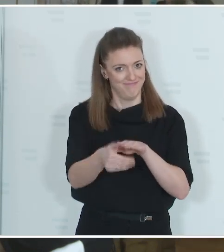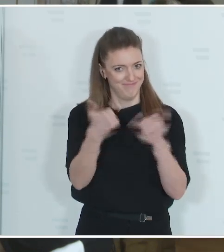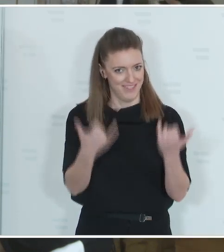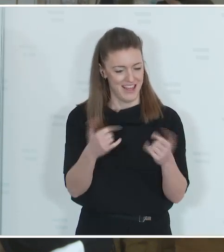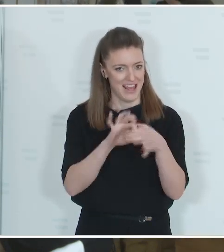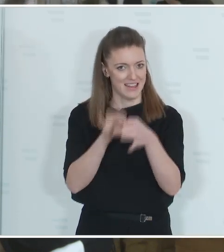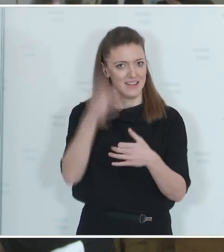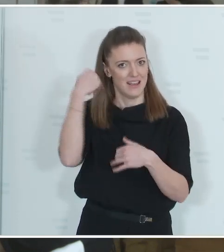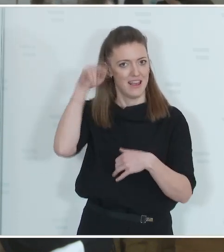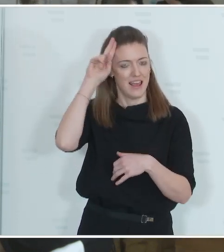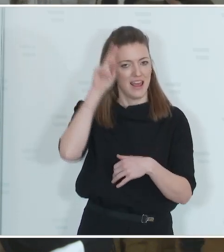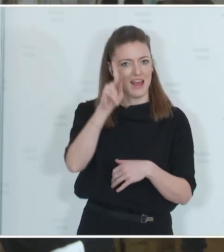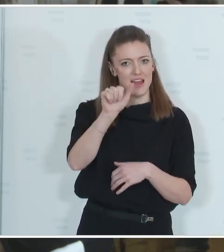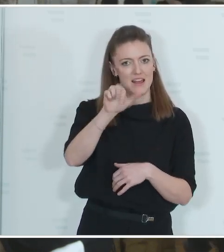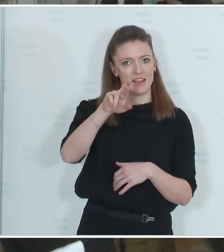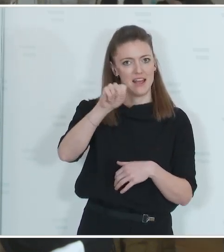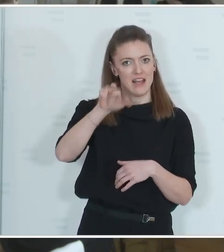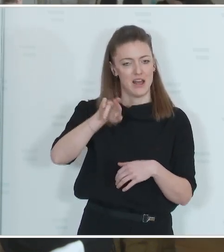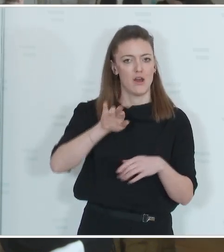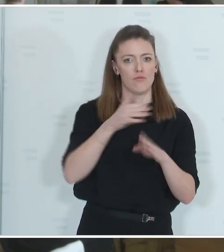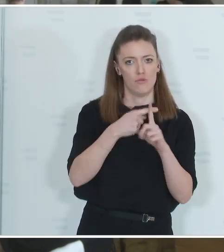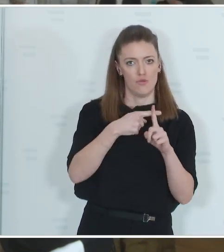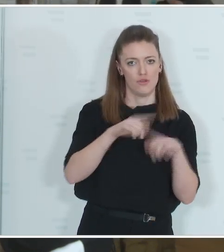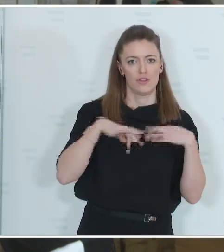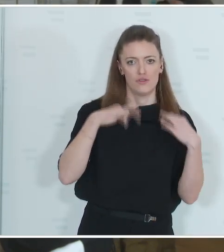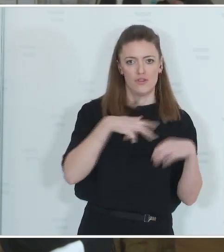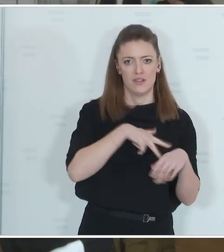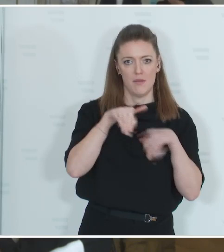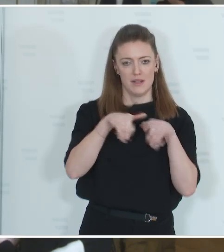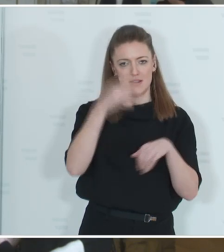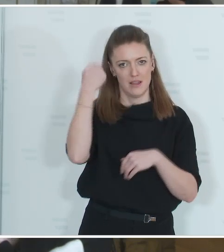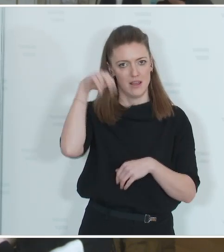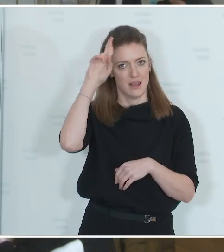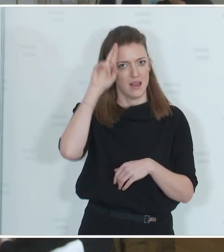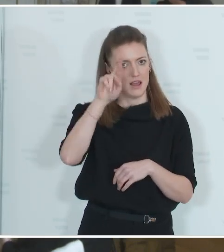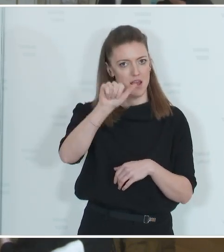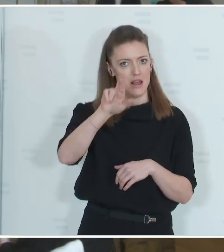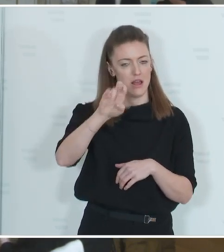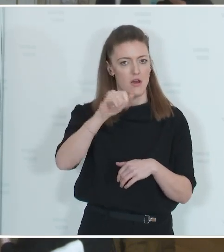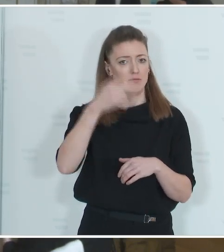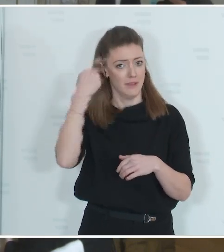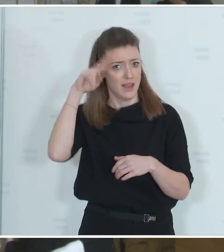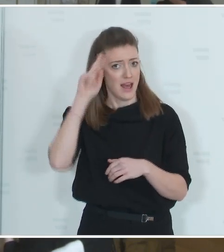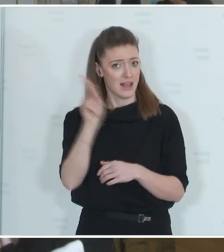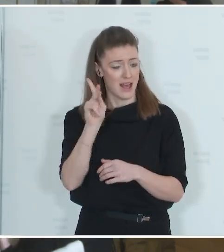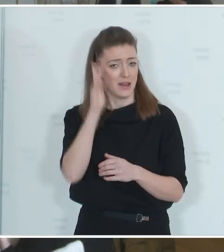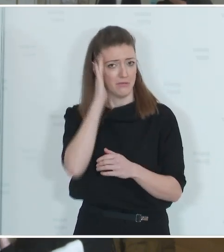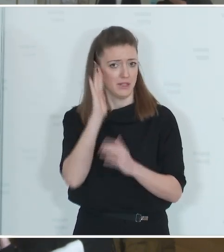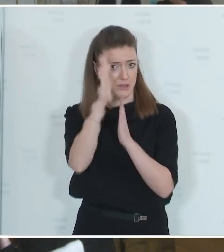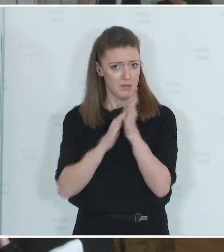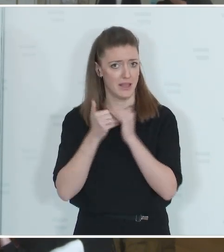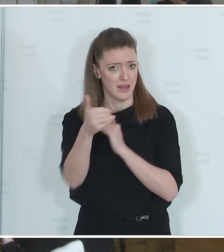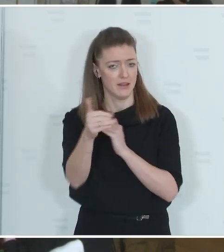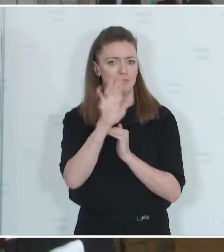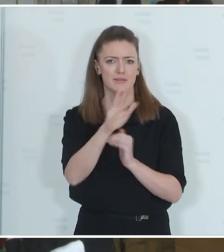und Gesundheits und Sozialminister Johannes Rauch. Ich darf Innenminister Karner bitten zu